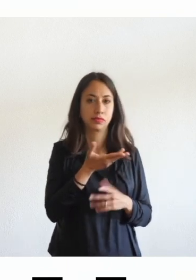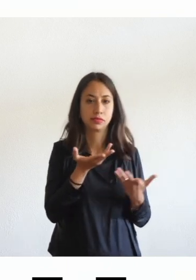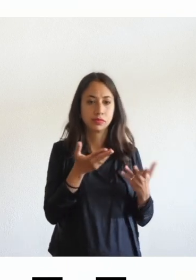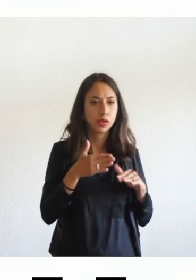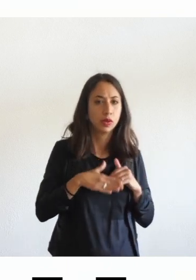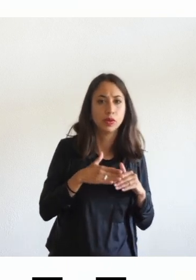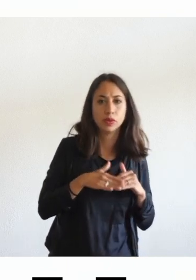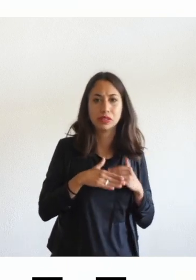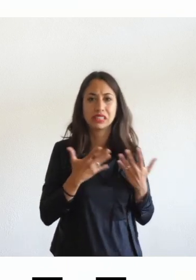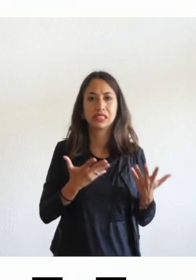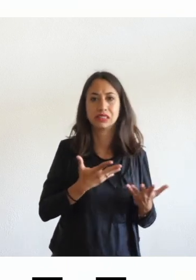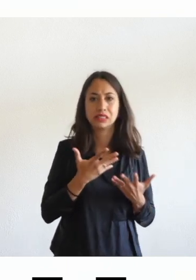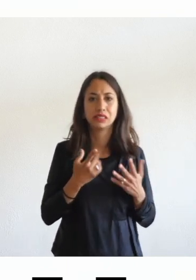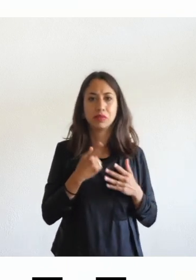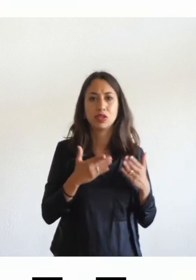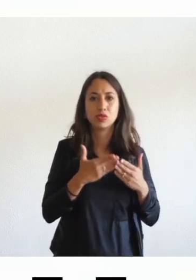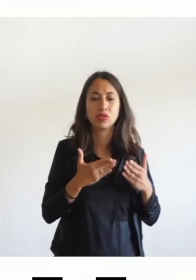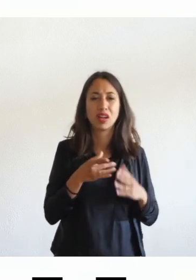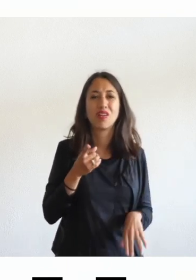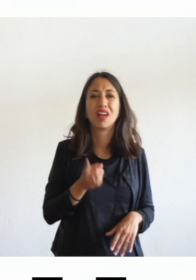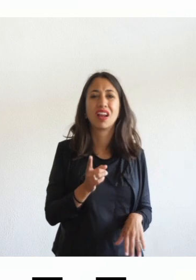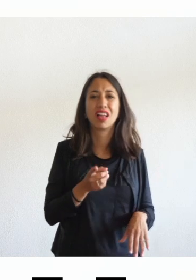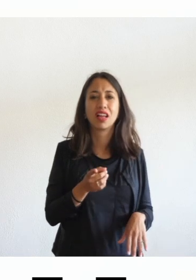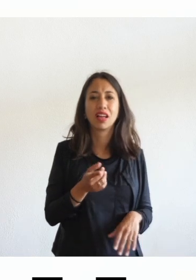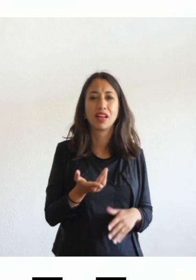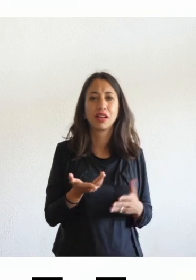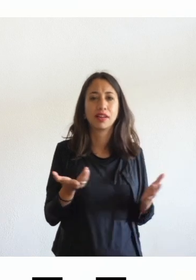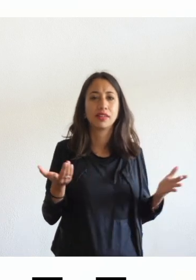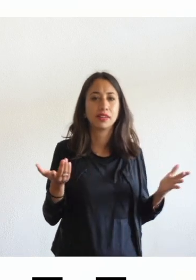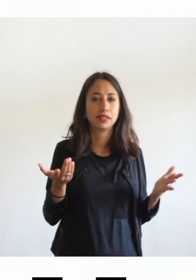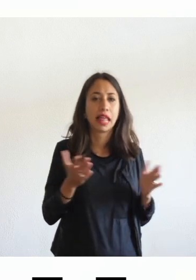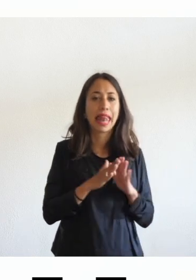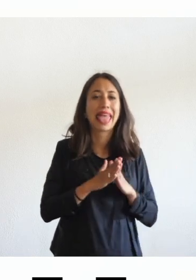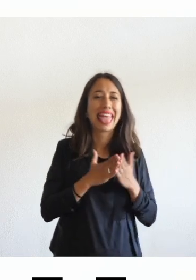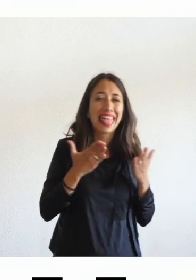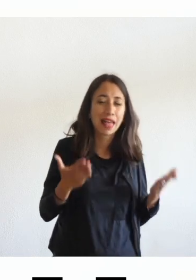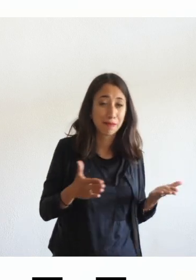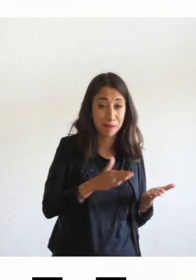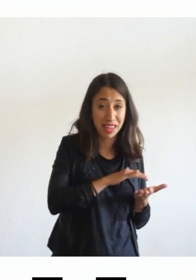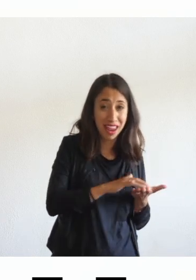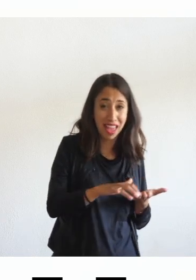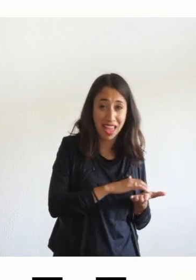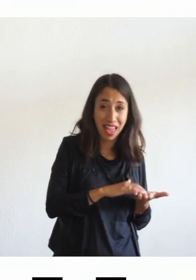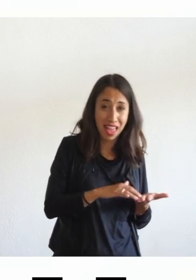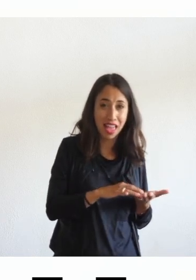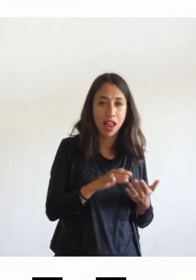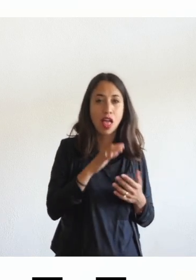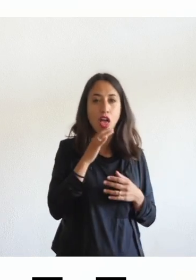strumenti per poter studiare erano di fatto libri in braille e audiocassette.